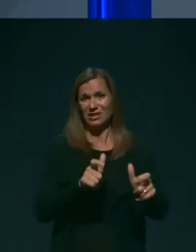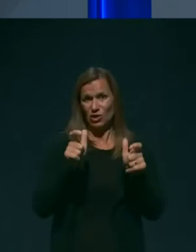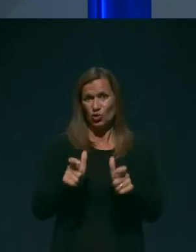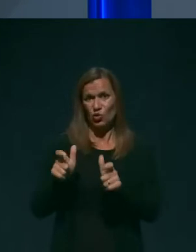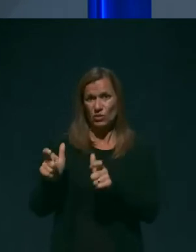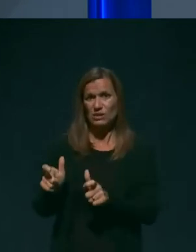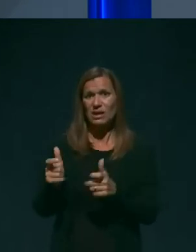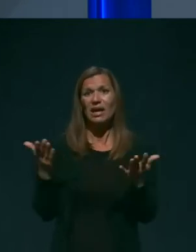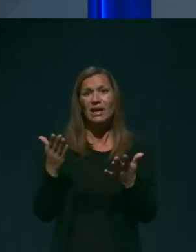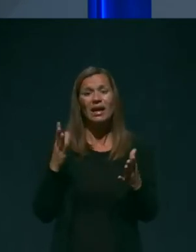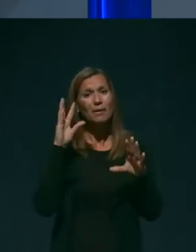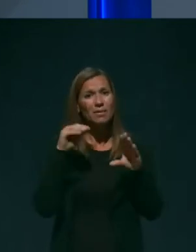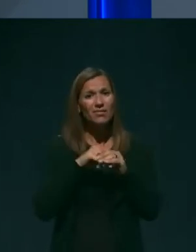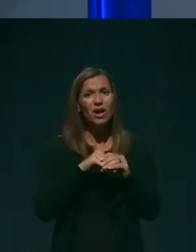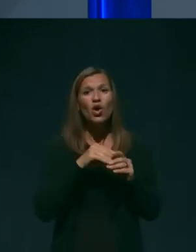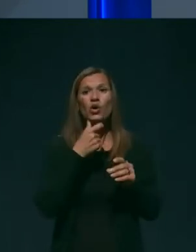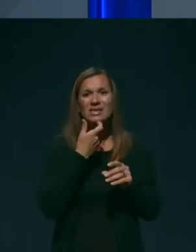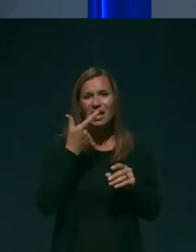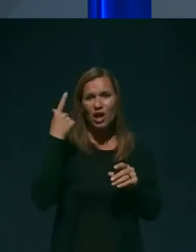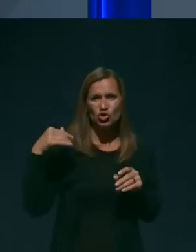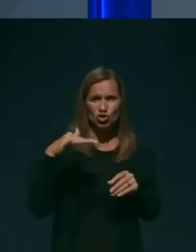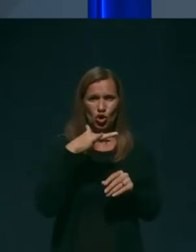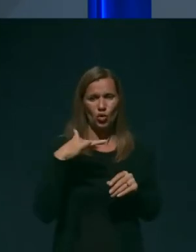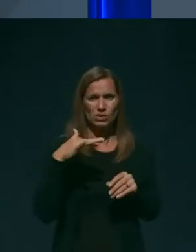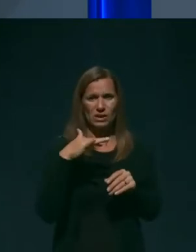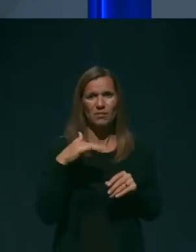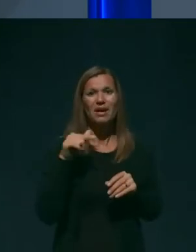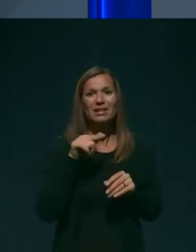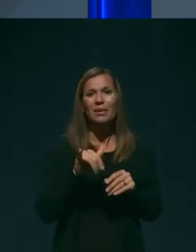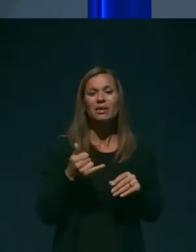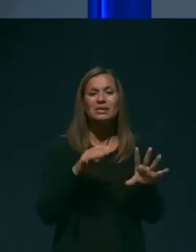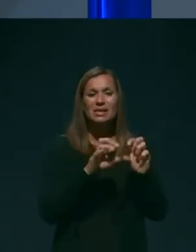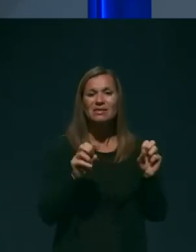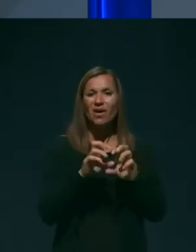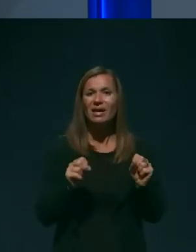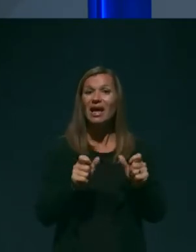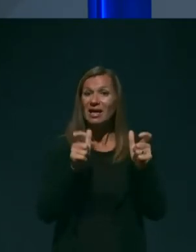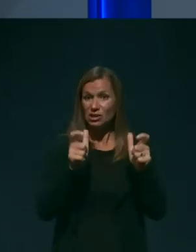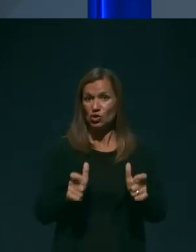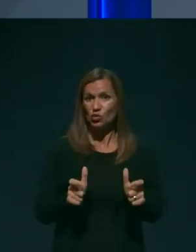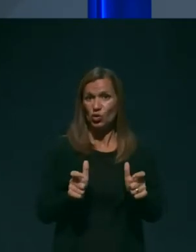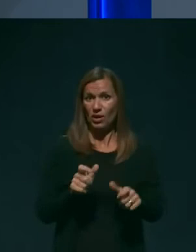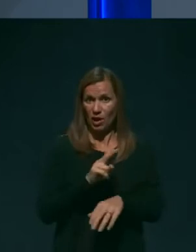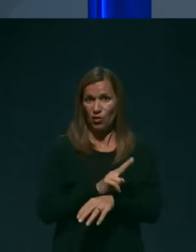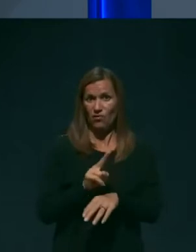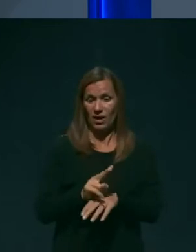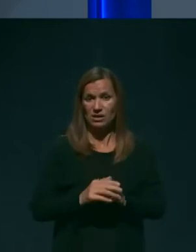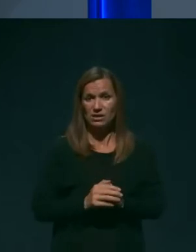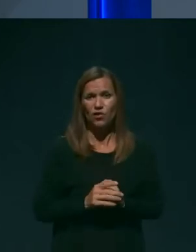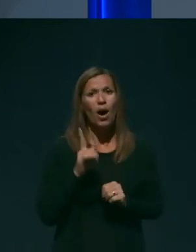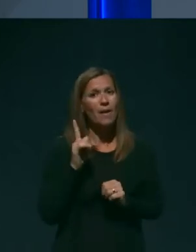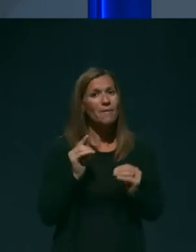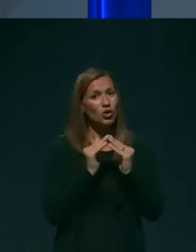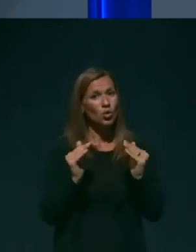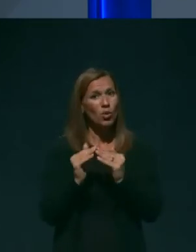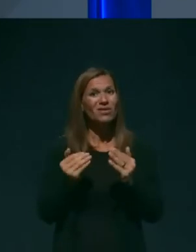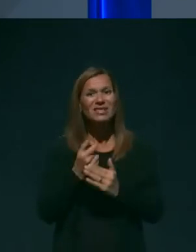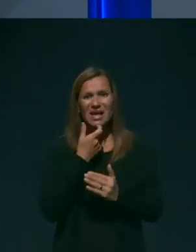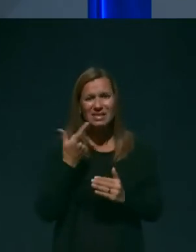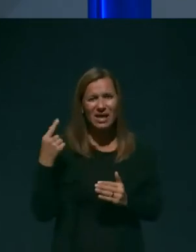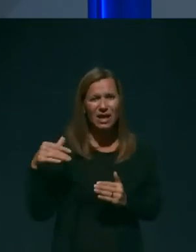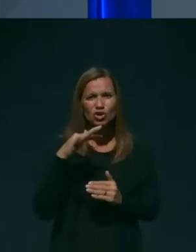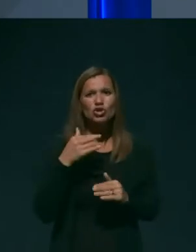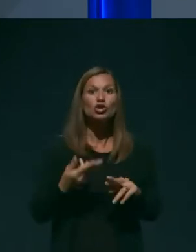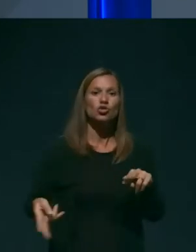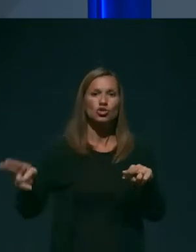bivajo starejše osebe in v katerih se izvaja institucionalno varstvo. Vendar domovi za starejše so veliko več.